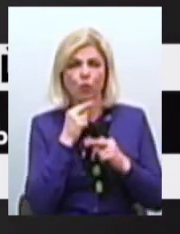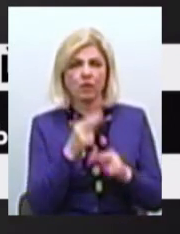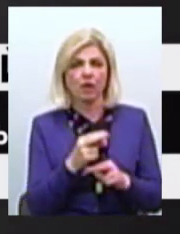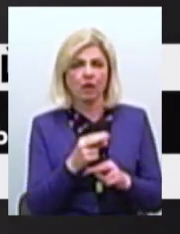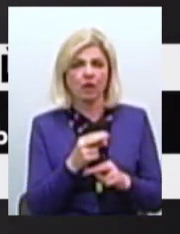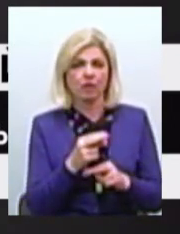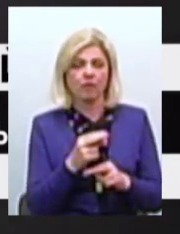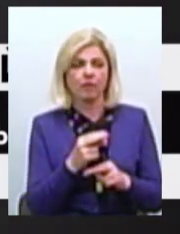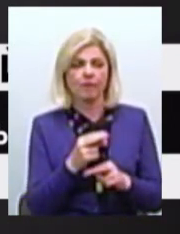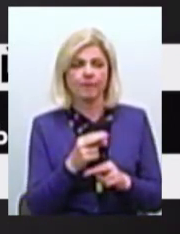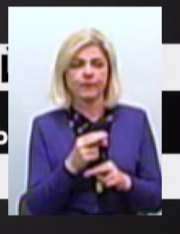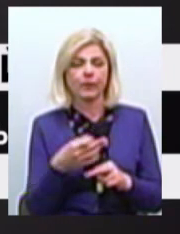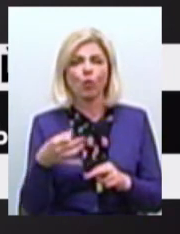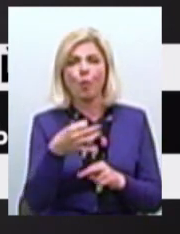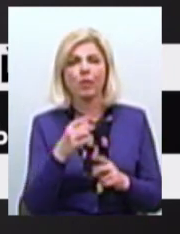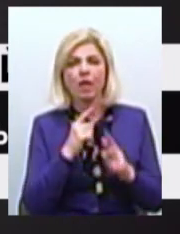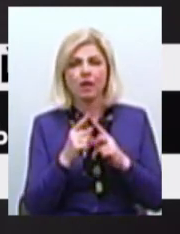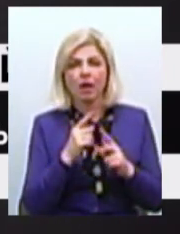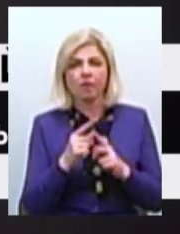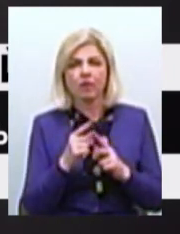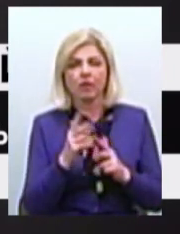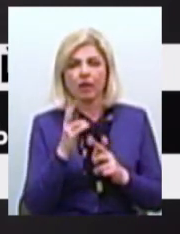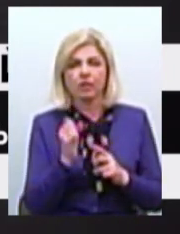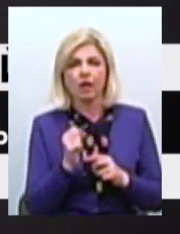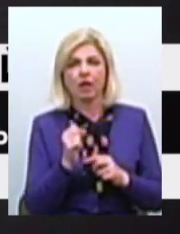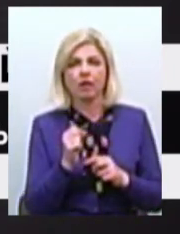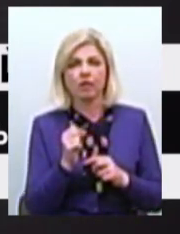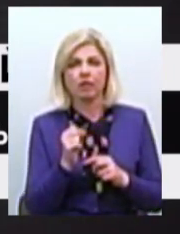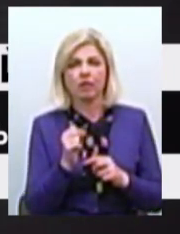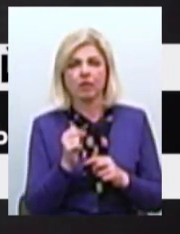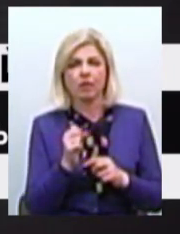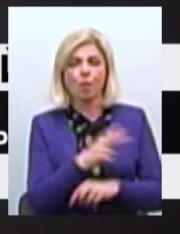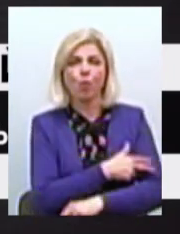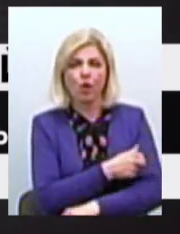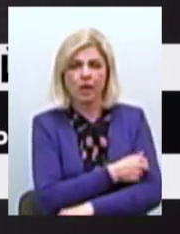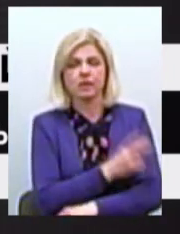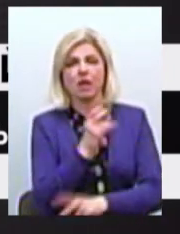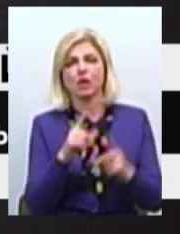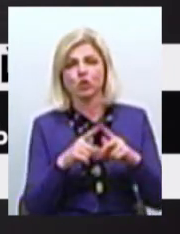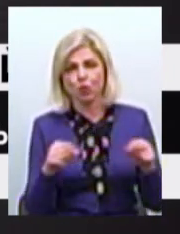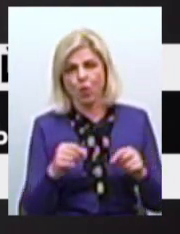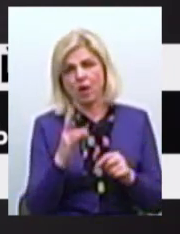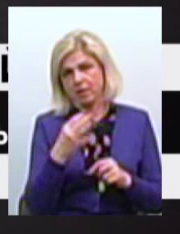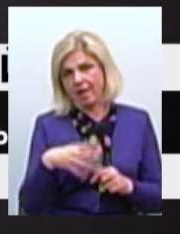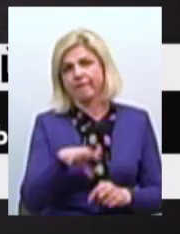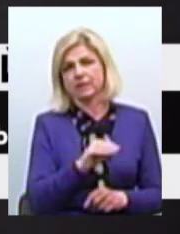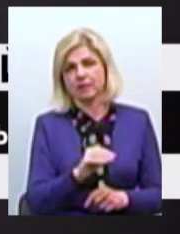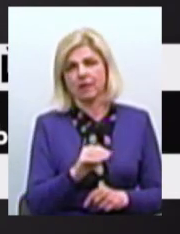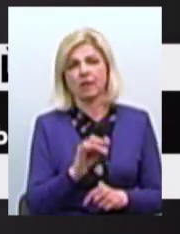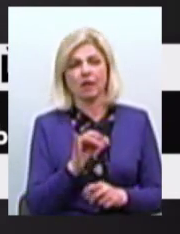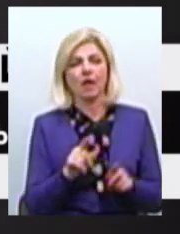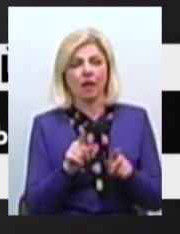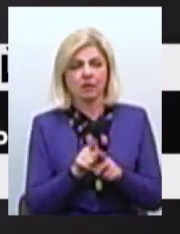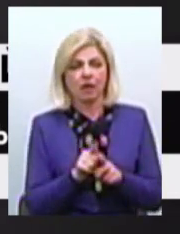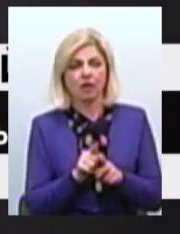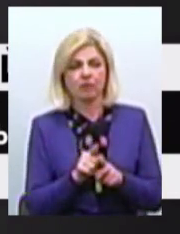Кості від обласної ради Як на місцеві самоврядування На больниці На школи На все І також тут